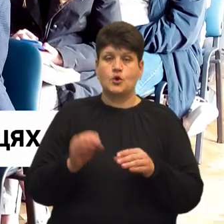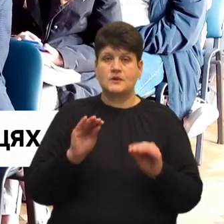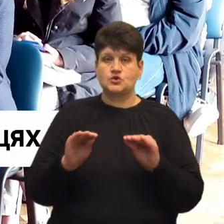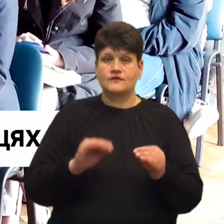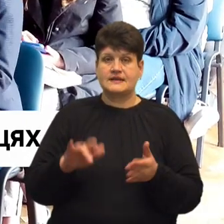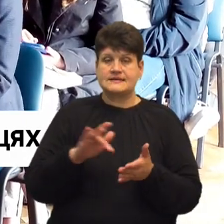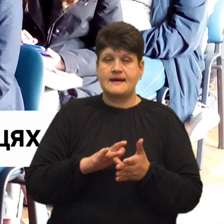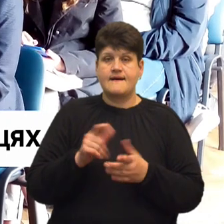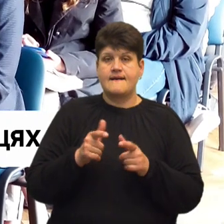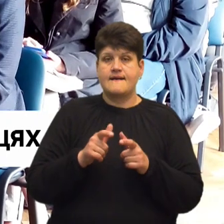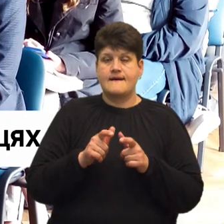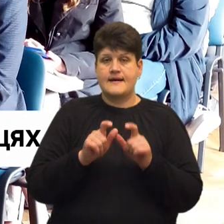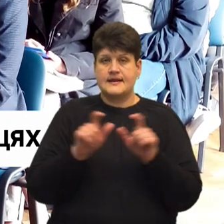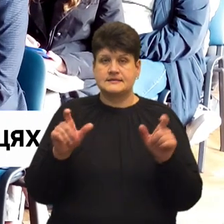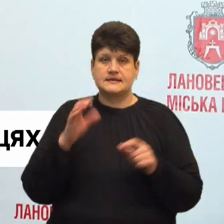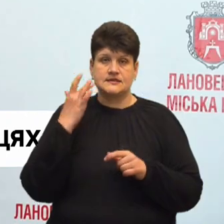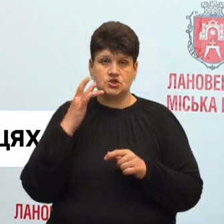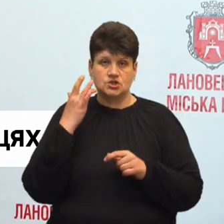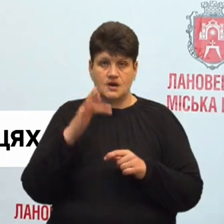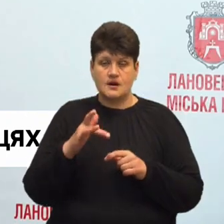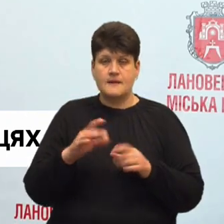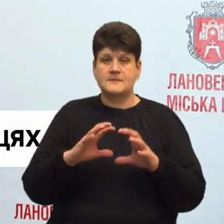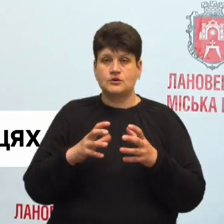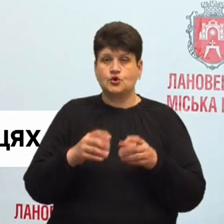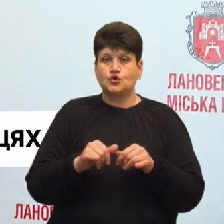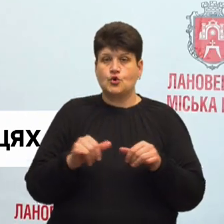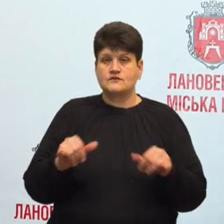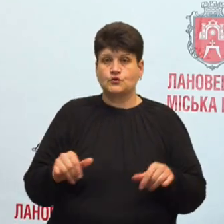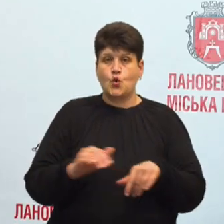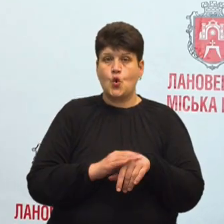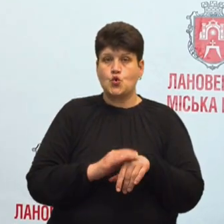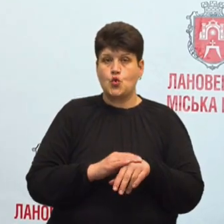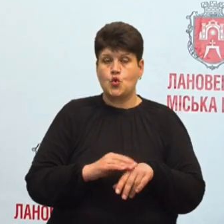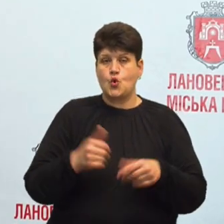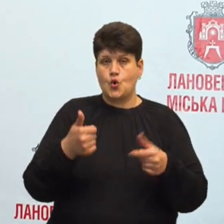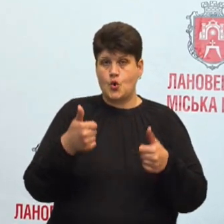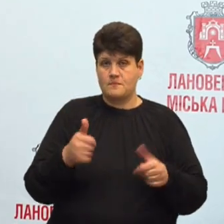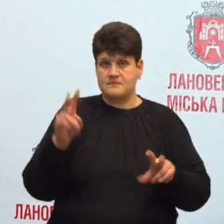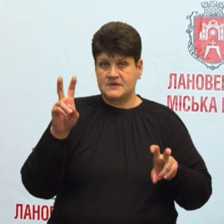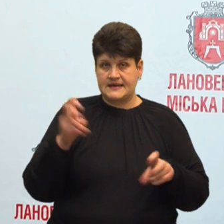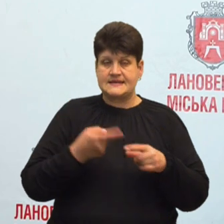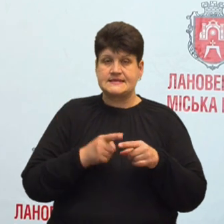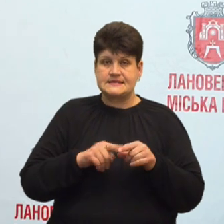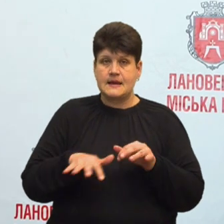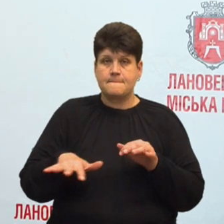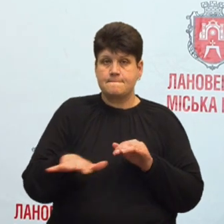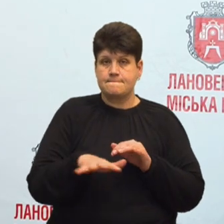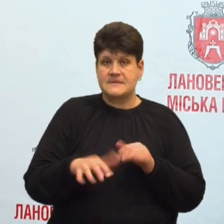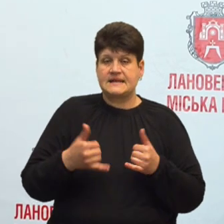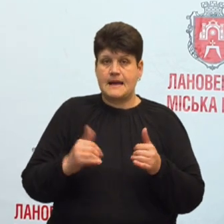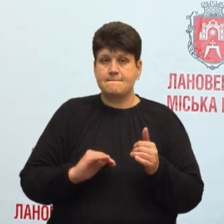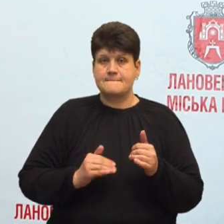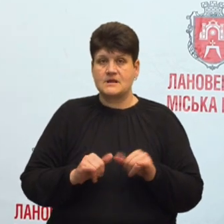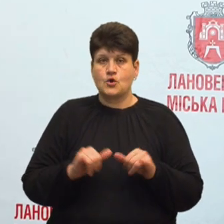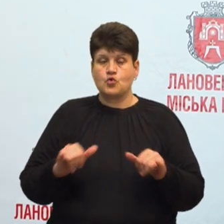Агентства США з міжнародного розвитку «Добре». Це якраз простір для бізнесу і розвитку бізнесу